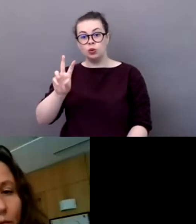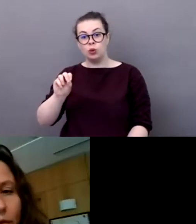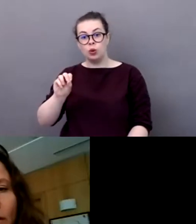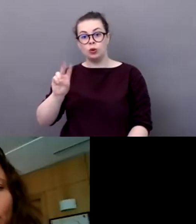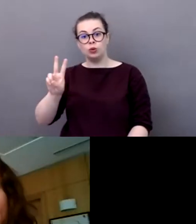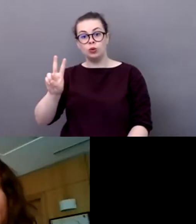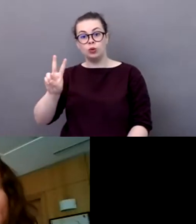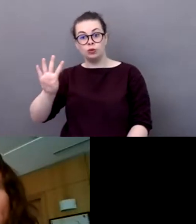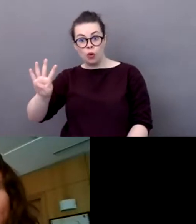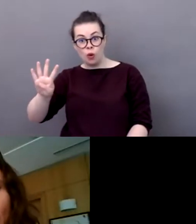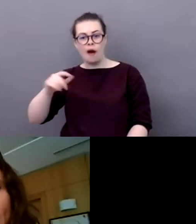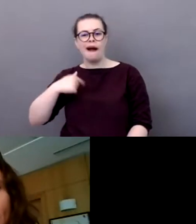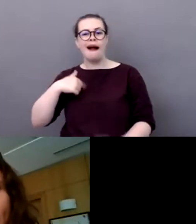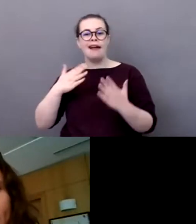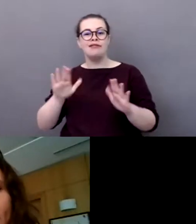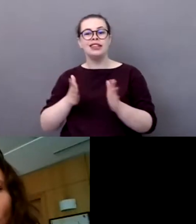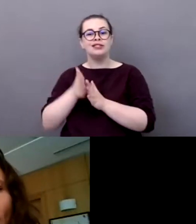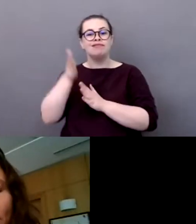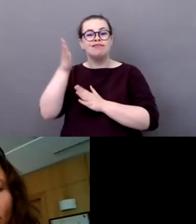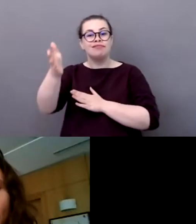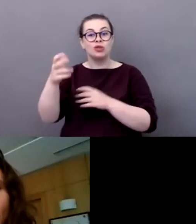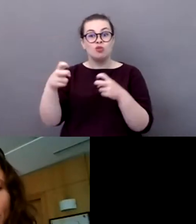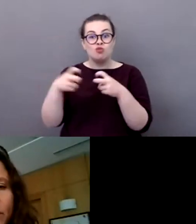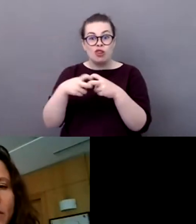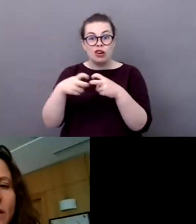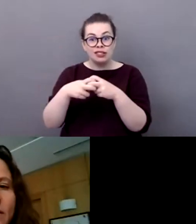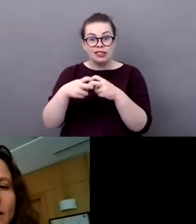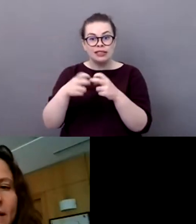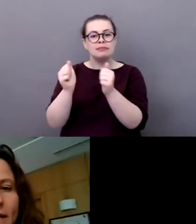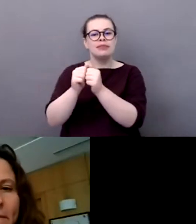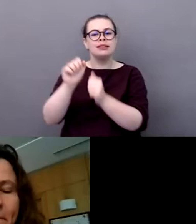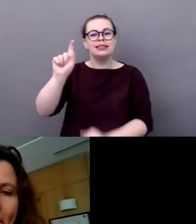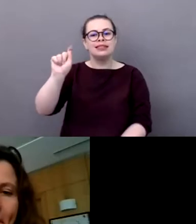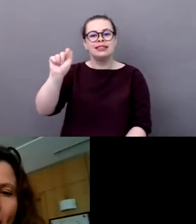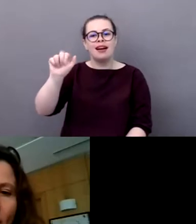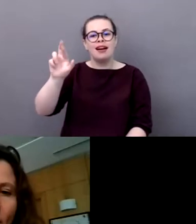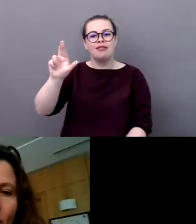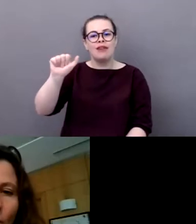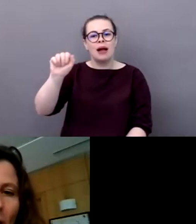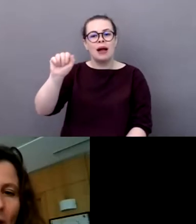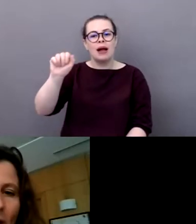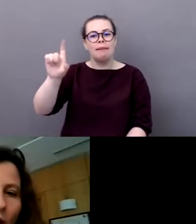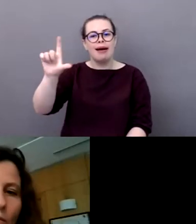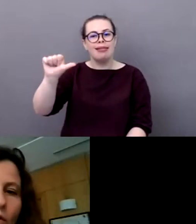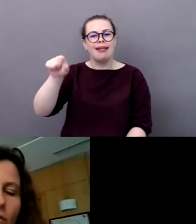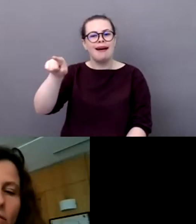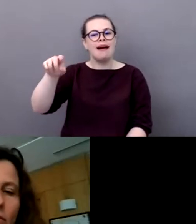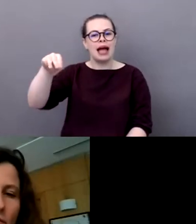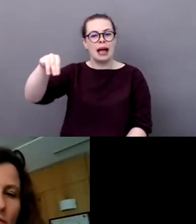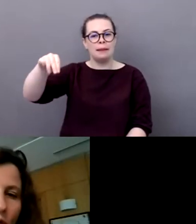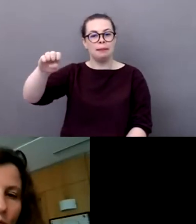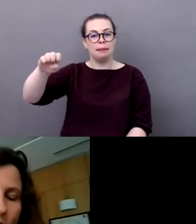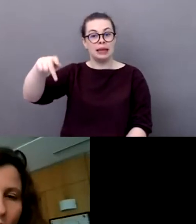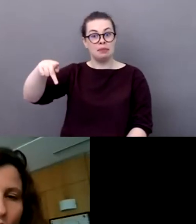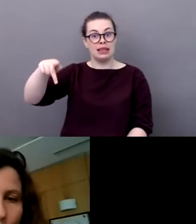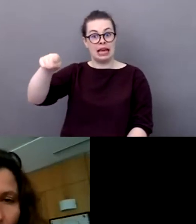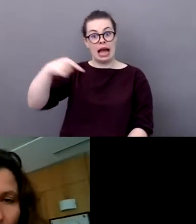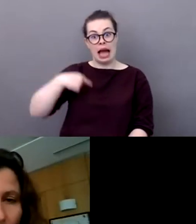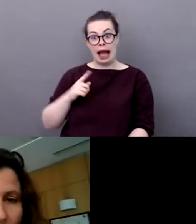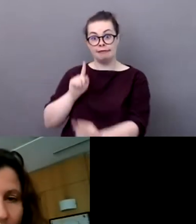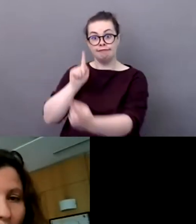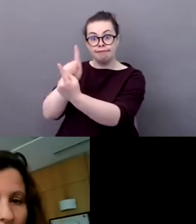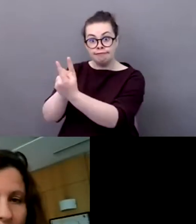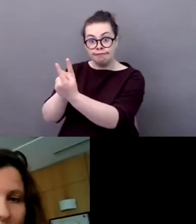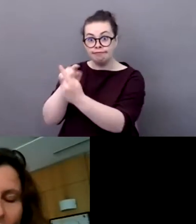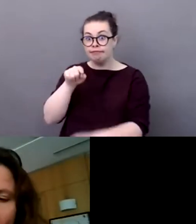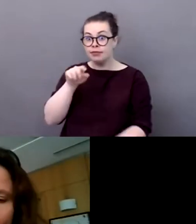des députés, eux aussi, ils sont très intéressés dans le rapport qu'ils vont déposer cette année auprès du Parlement qui concerne le sport,